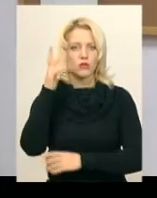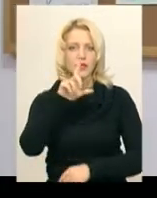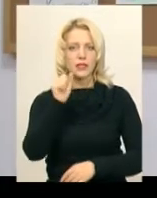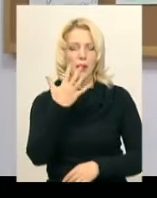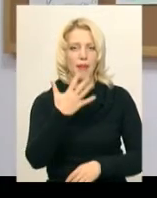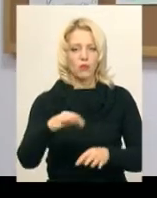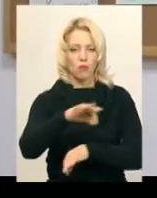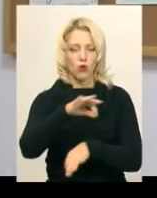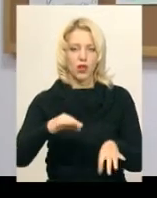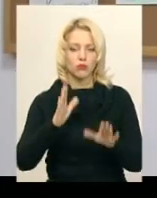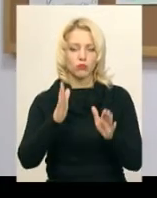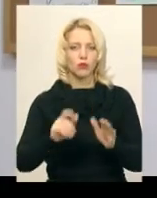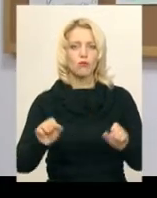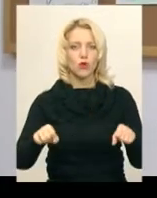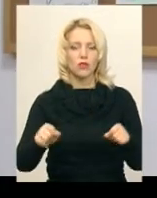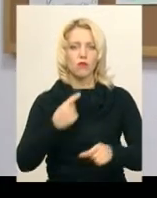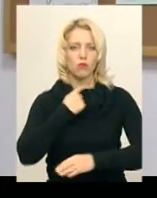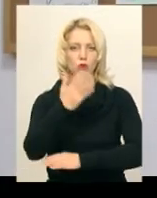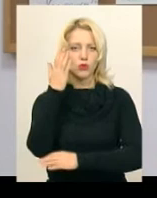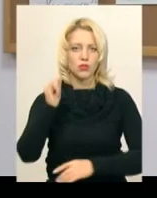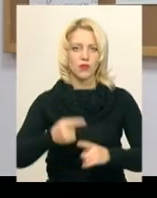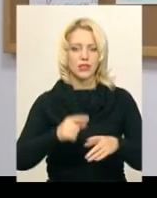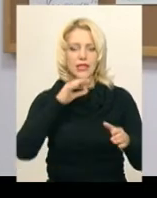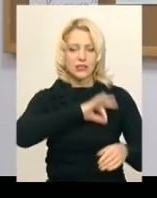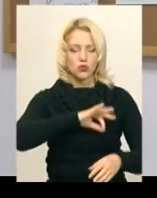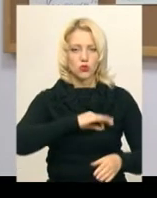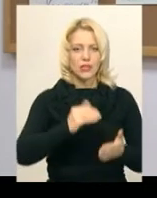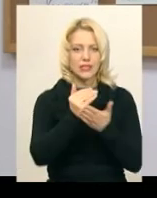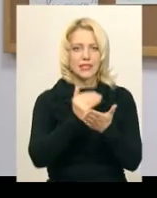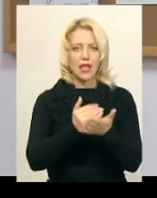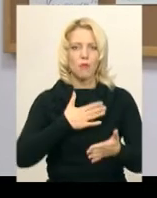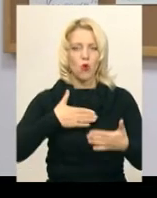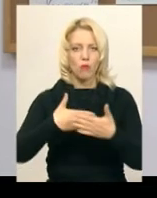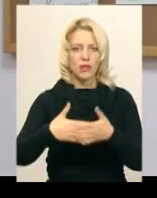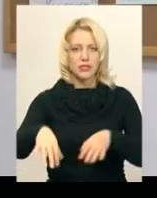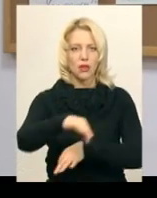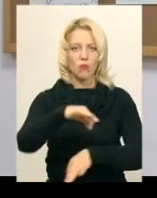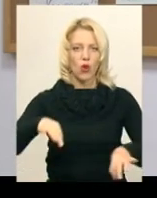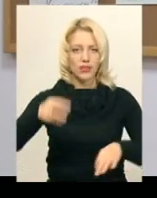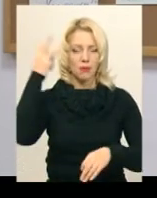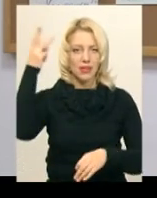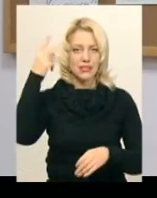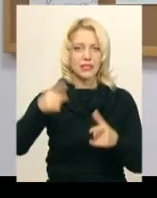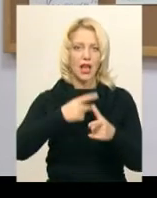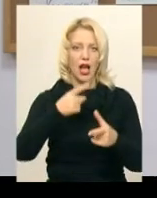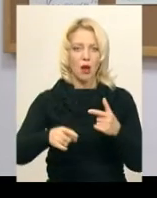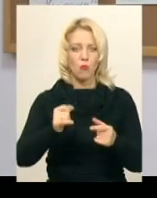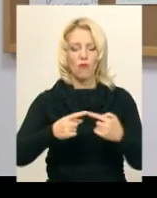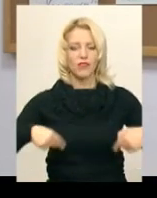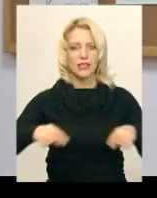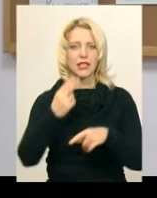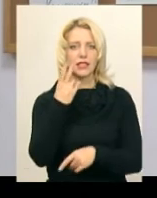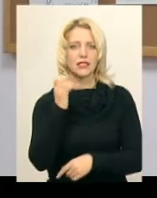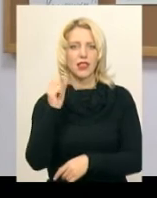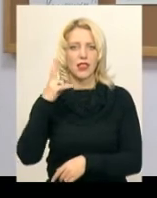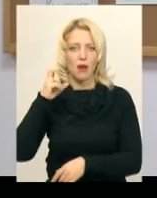проєктів. Буде можливість проголосувати або застосовуючи систему «Громадський проєкт» Хмельницький, або в відділенні ЦНАПу